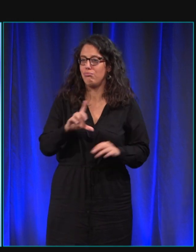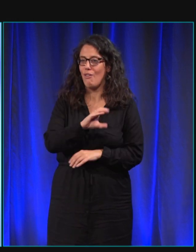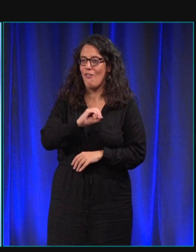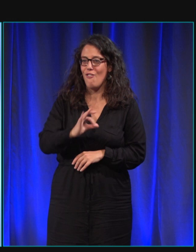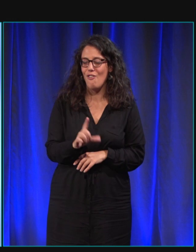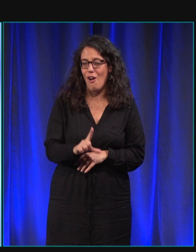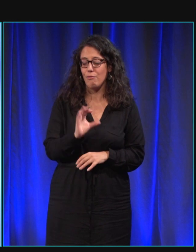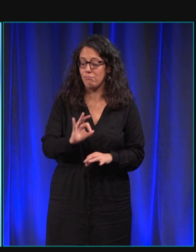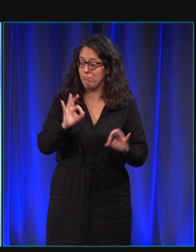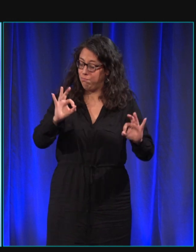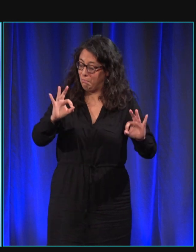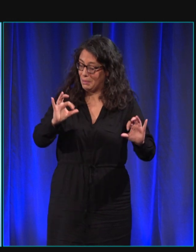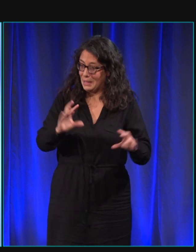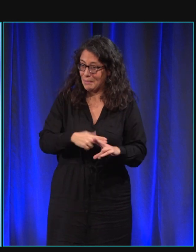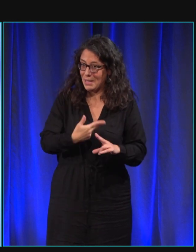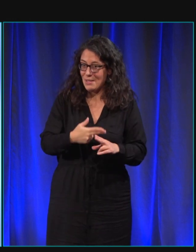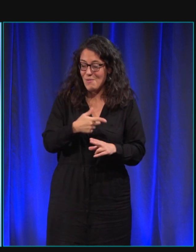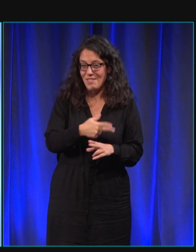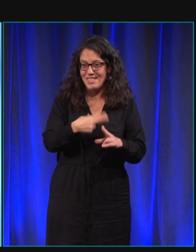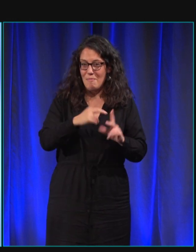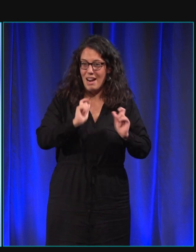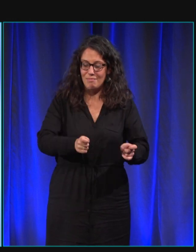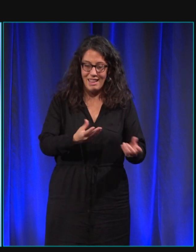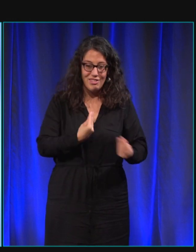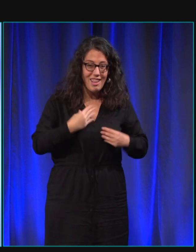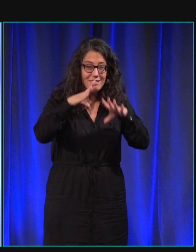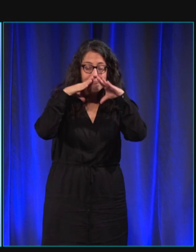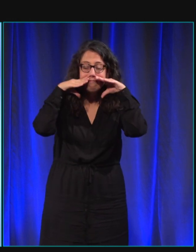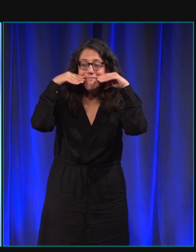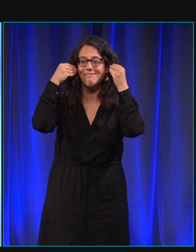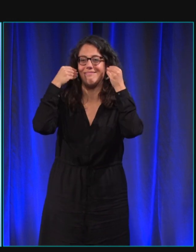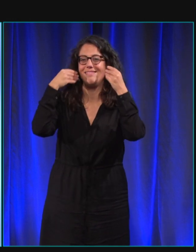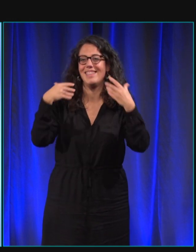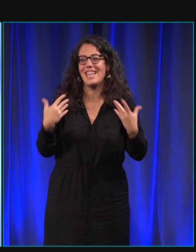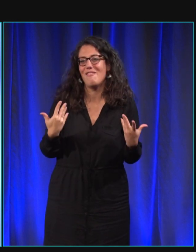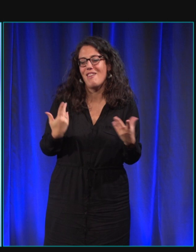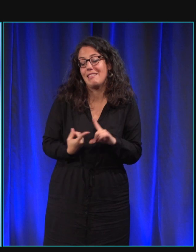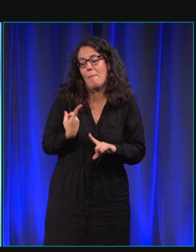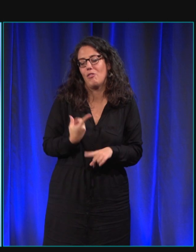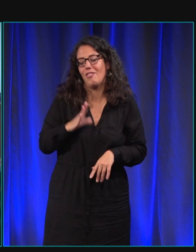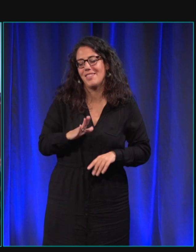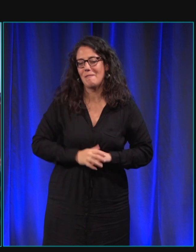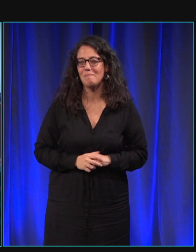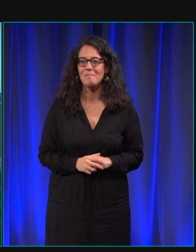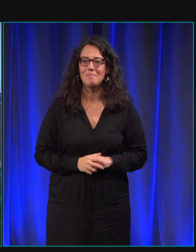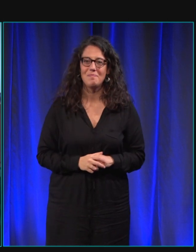mais c'est surtout un chien qui s'appelle Lol et qui met du sourire dans ma vie et je crois que ça c'est le plus important voilà